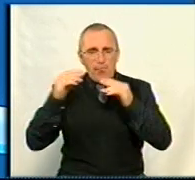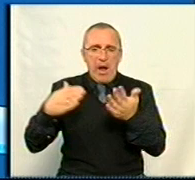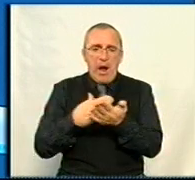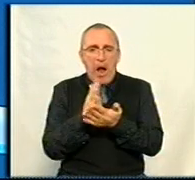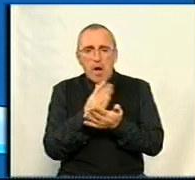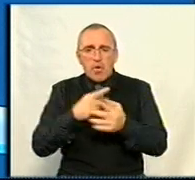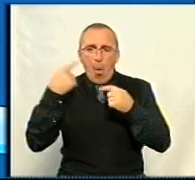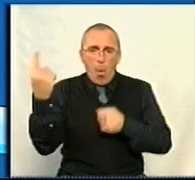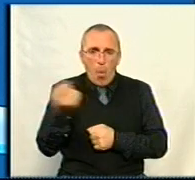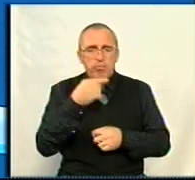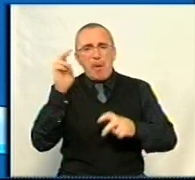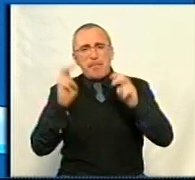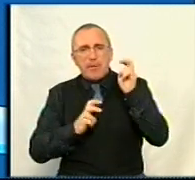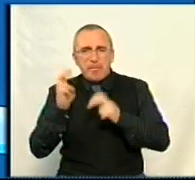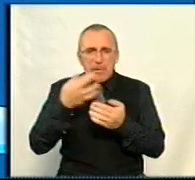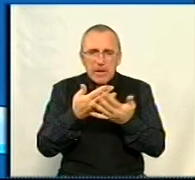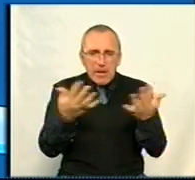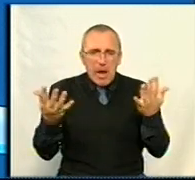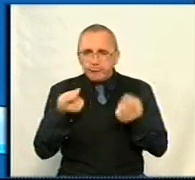області, підприємства,